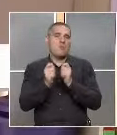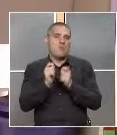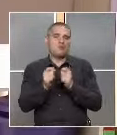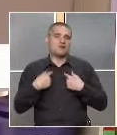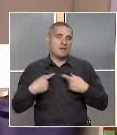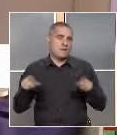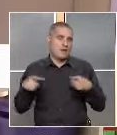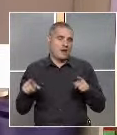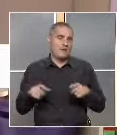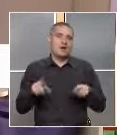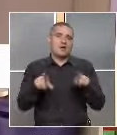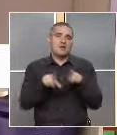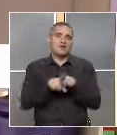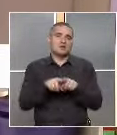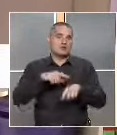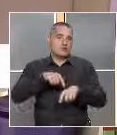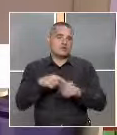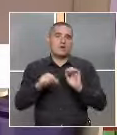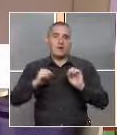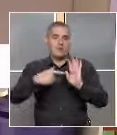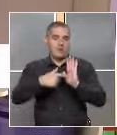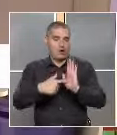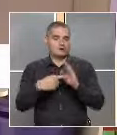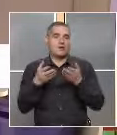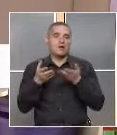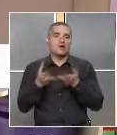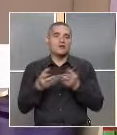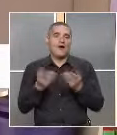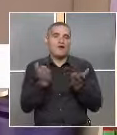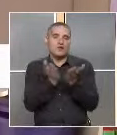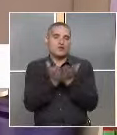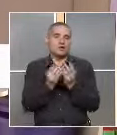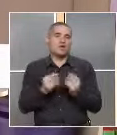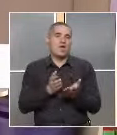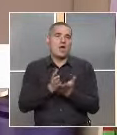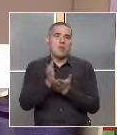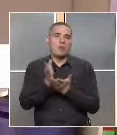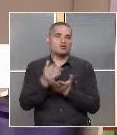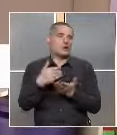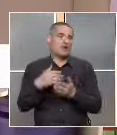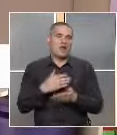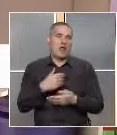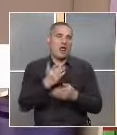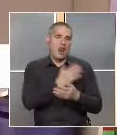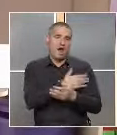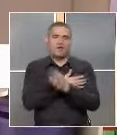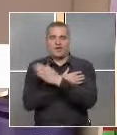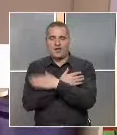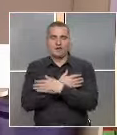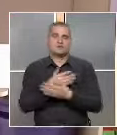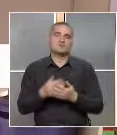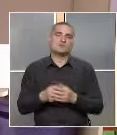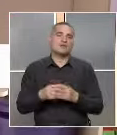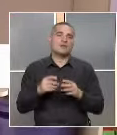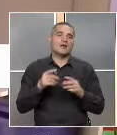ние пеехме, като в същото време и показваме. С това научаваме и посоки, наляво, надясно, тематично са подбрани